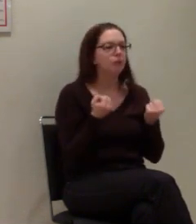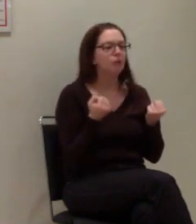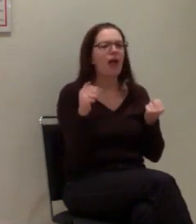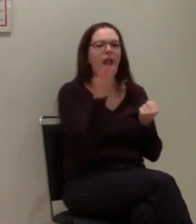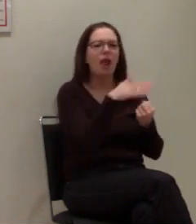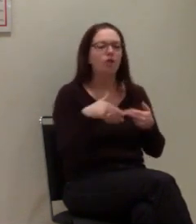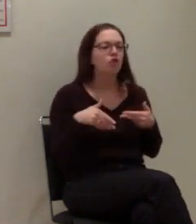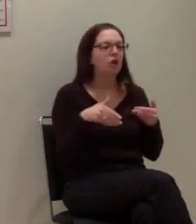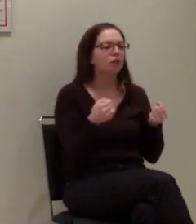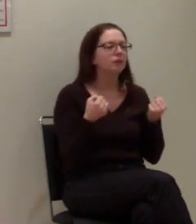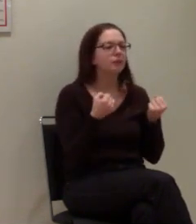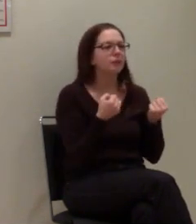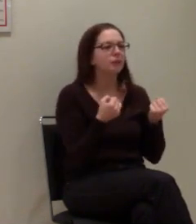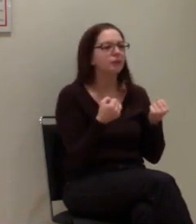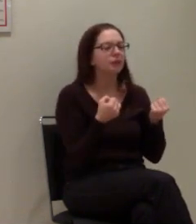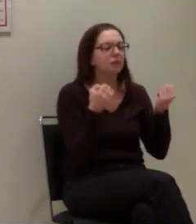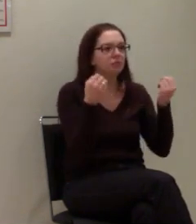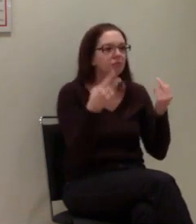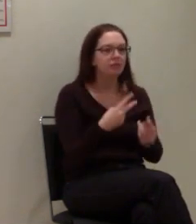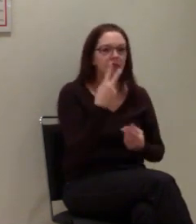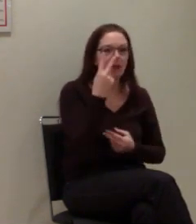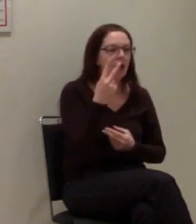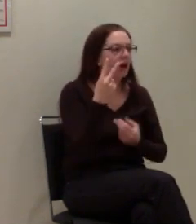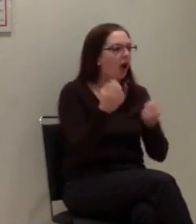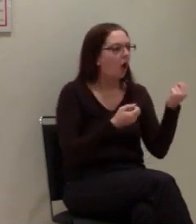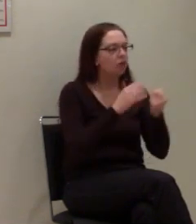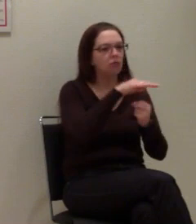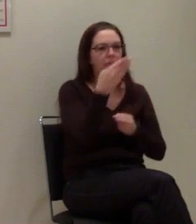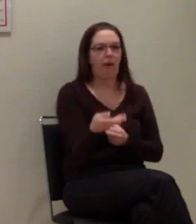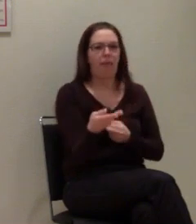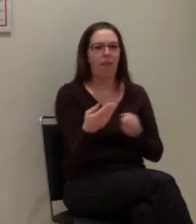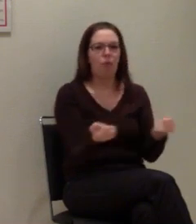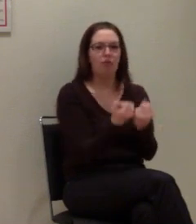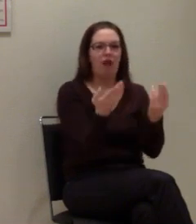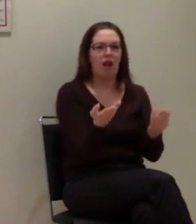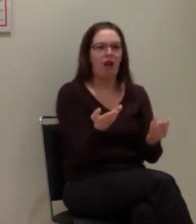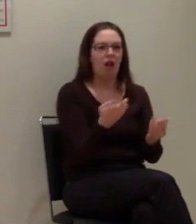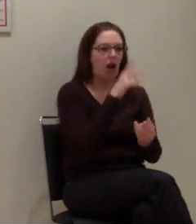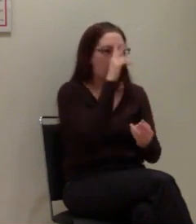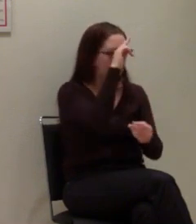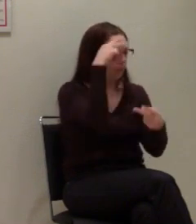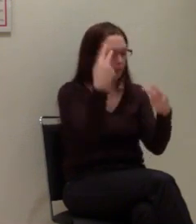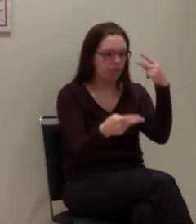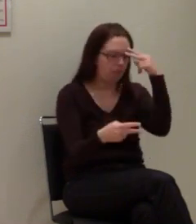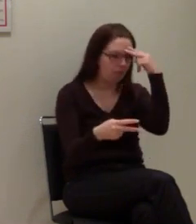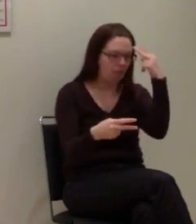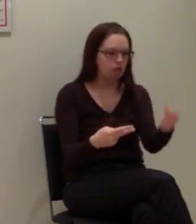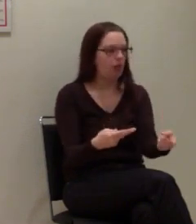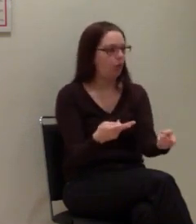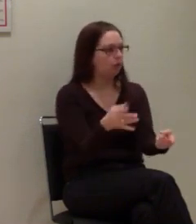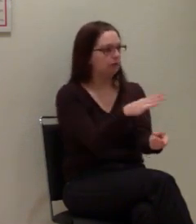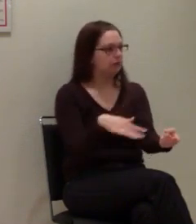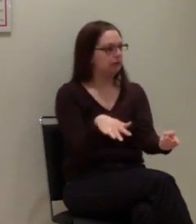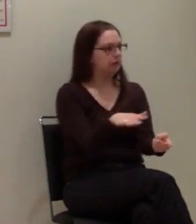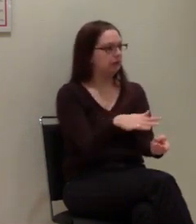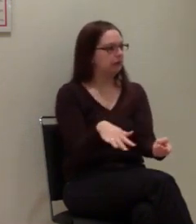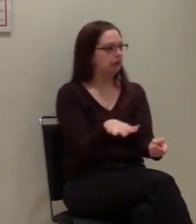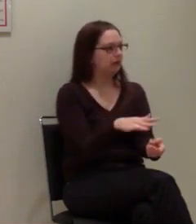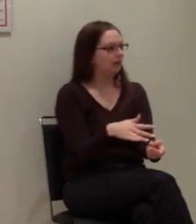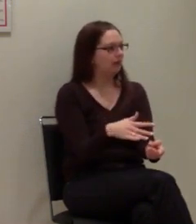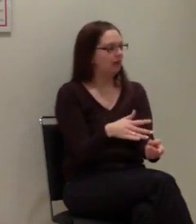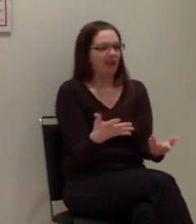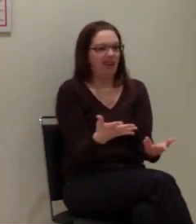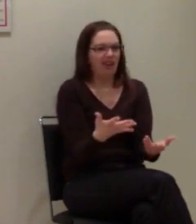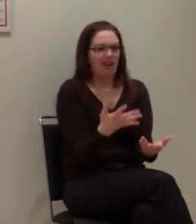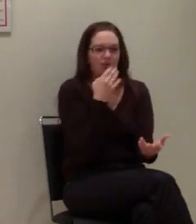und zu einem Unfall dazukommt, wo alle Unfallbeteiligten nicht ansprechbar sind und man jetzt eigentlich